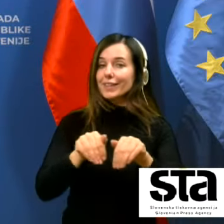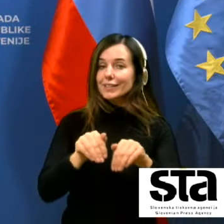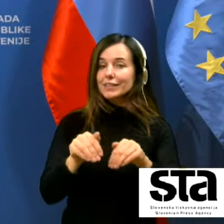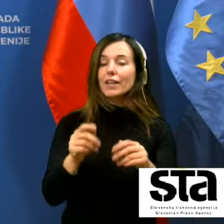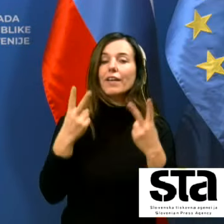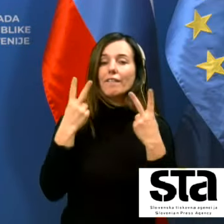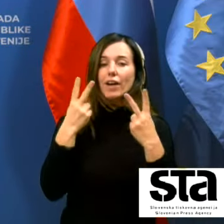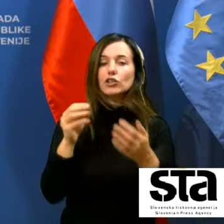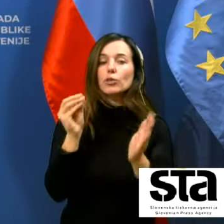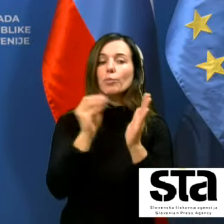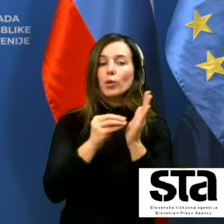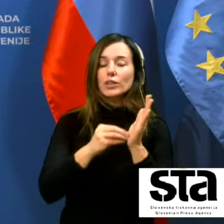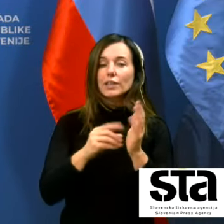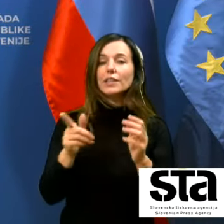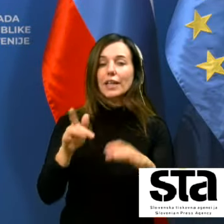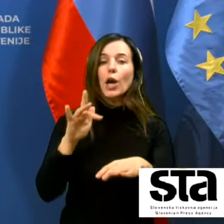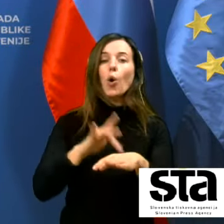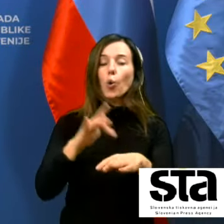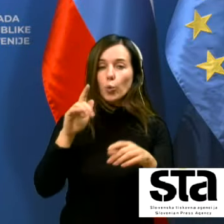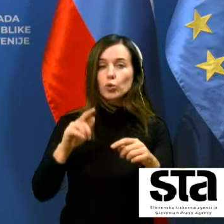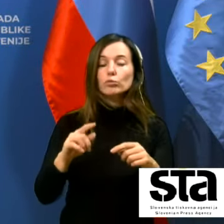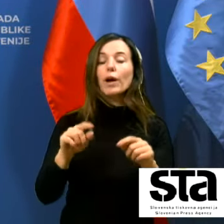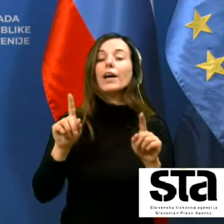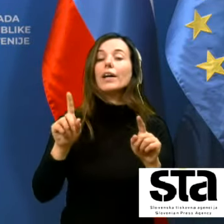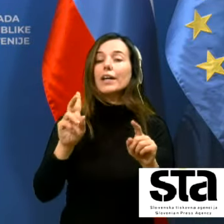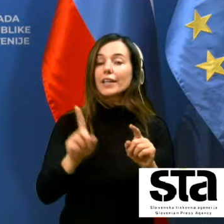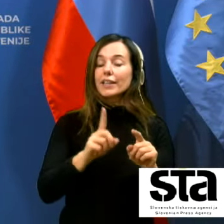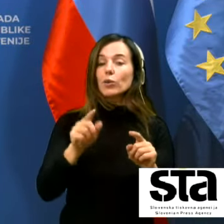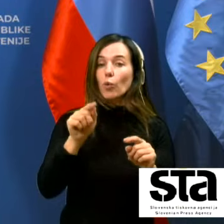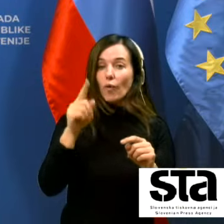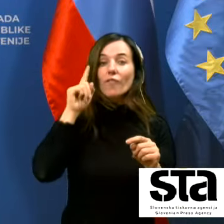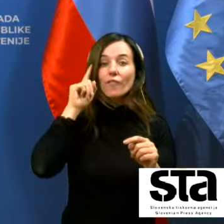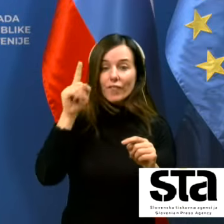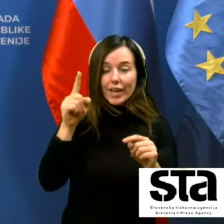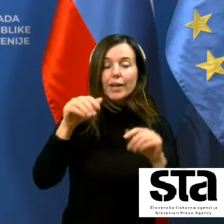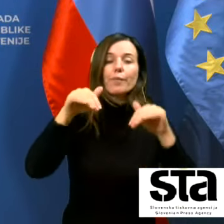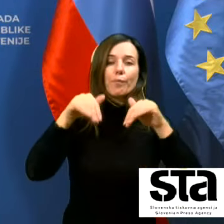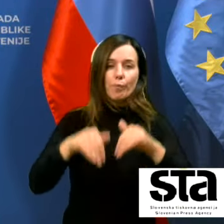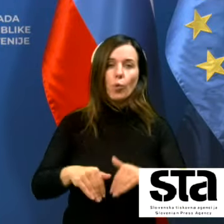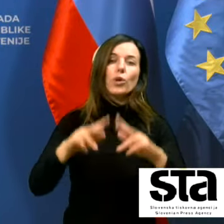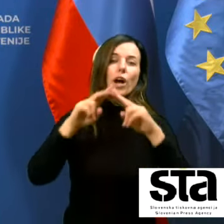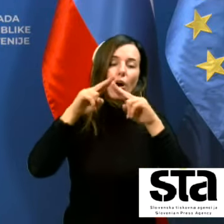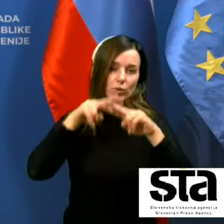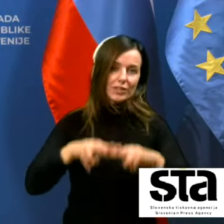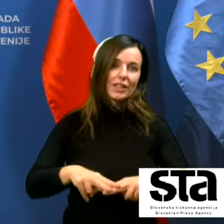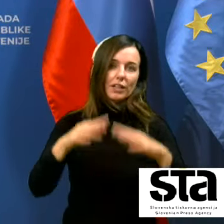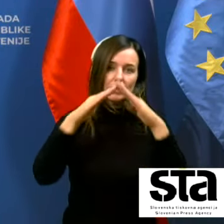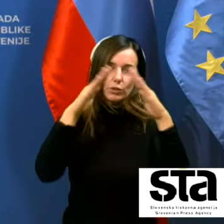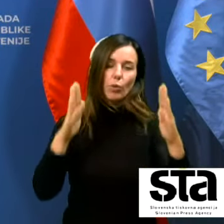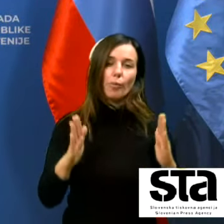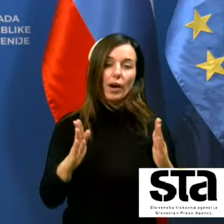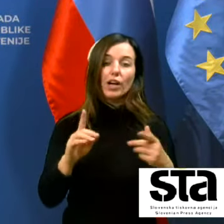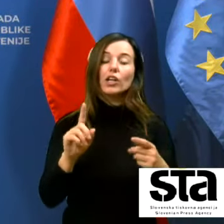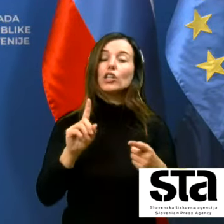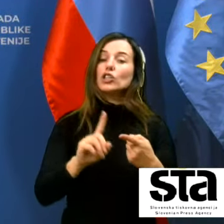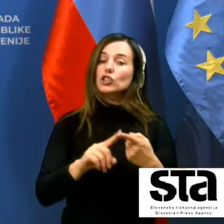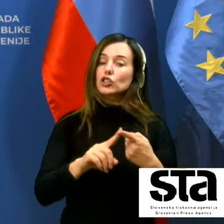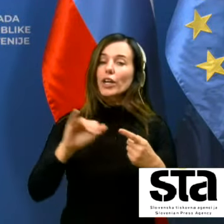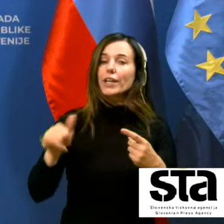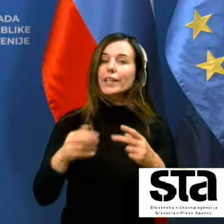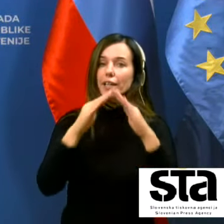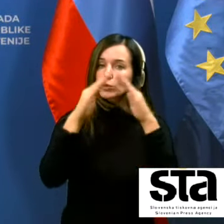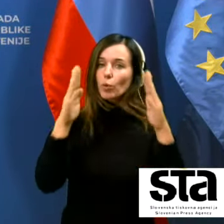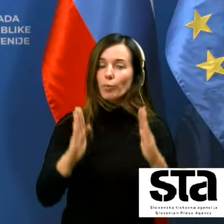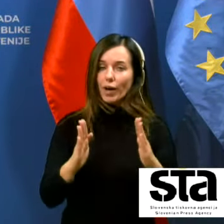podatek da je okužba in da more tisti trenutek ko nekdo zanjo ve ostati doma in čim je doma seveda